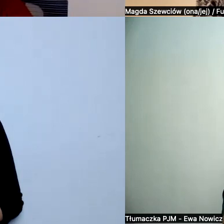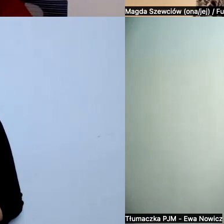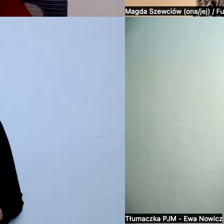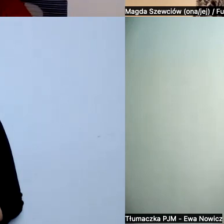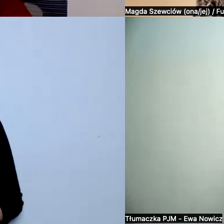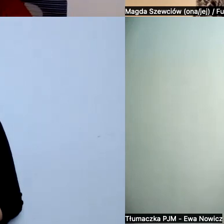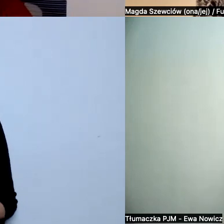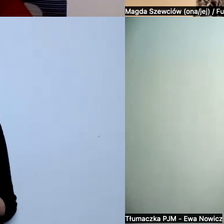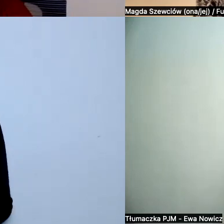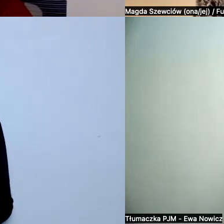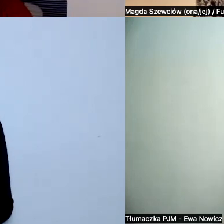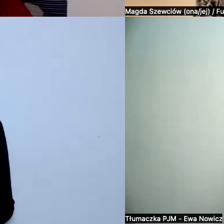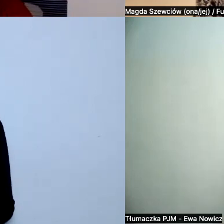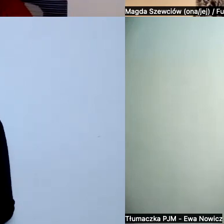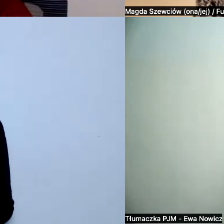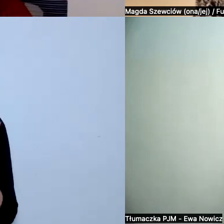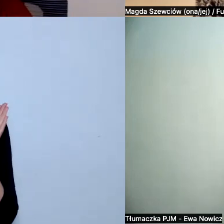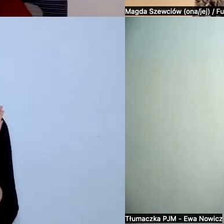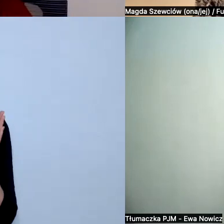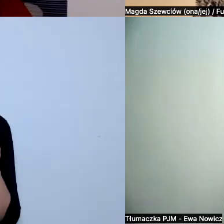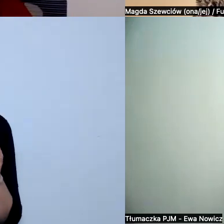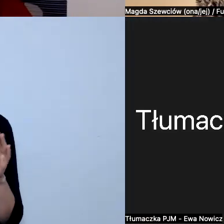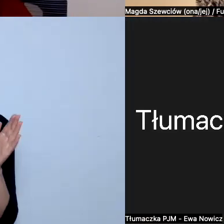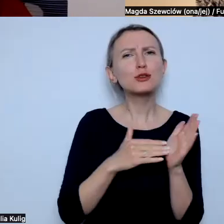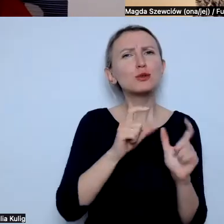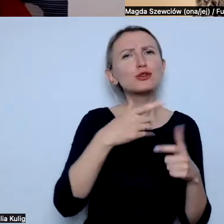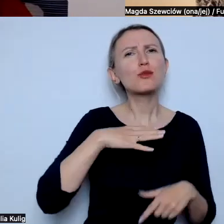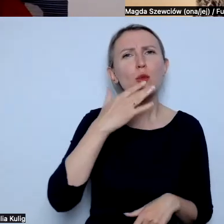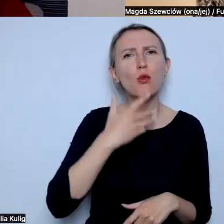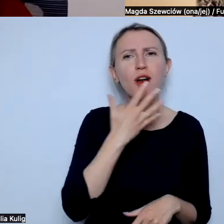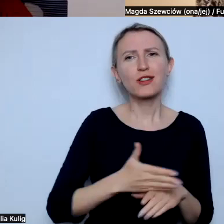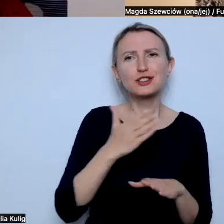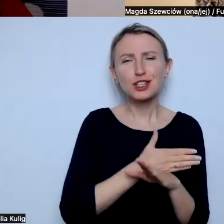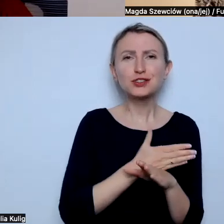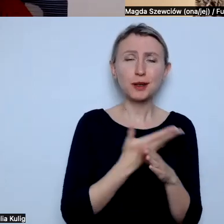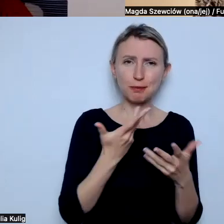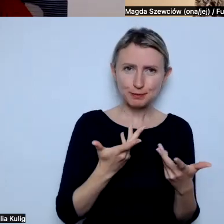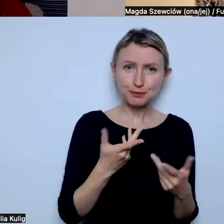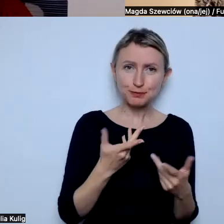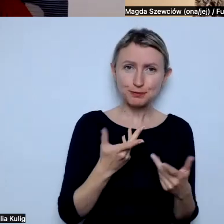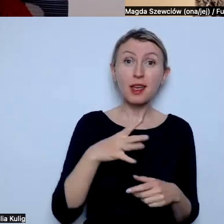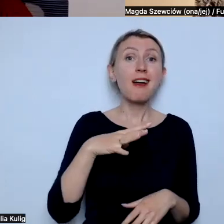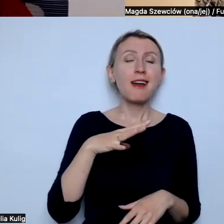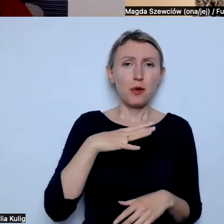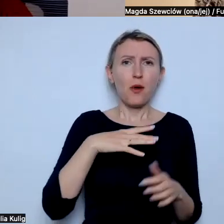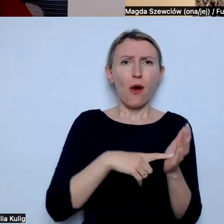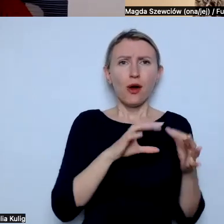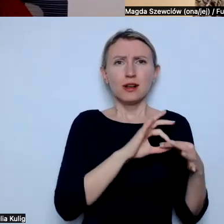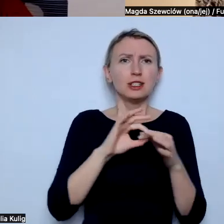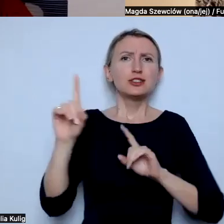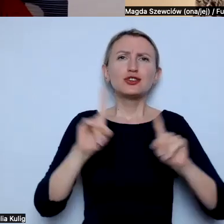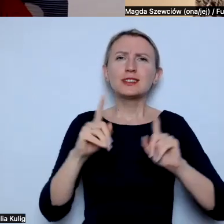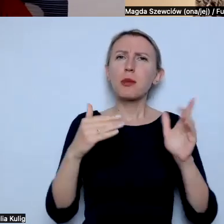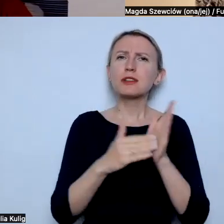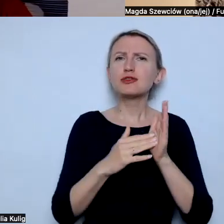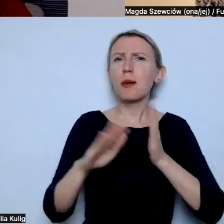jedno pytanie, ale jakoś mam potrzebę do tego, co powiedziałeś przed chwilą, bo błąd jest związany z tym, że czasami trzeba będzie